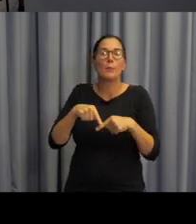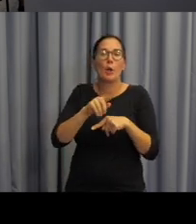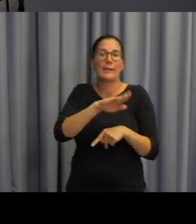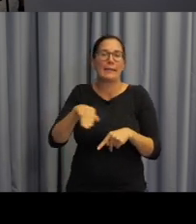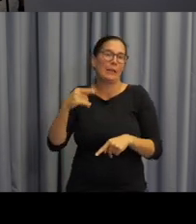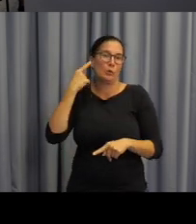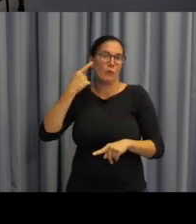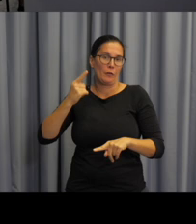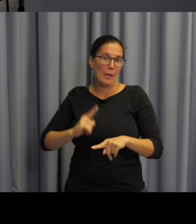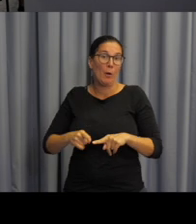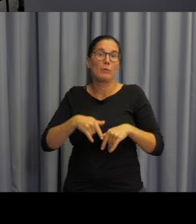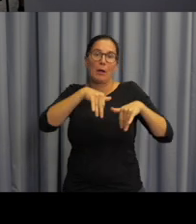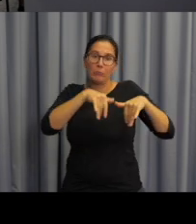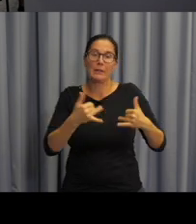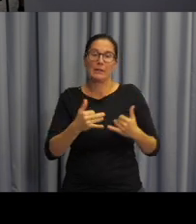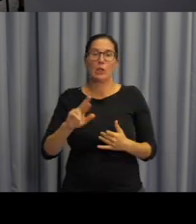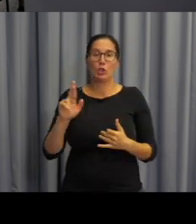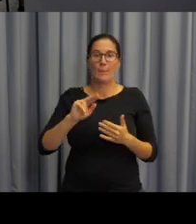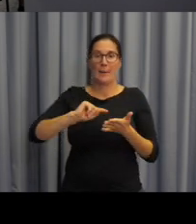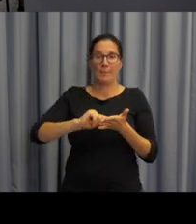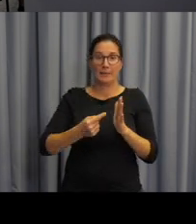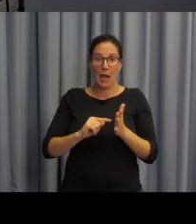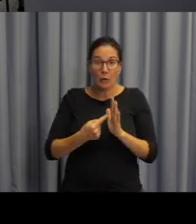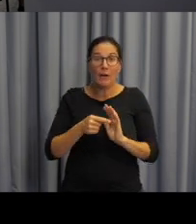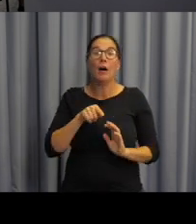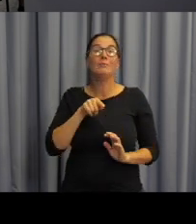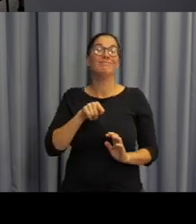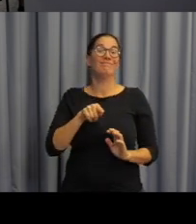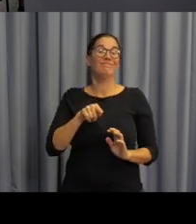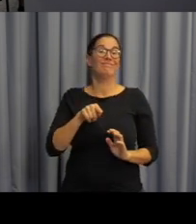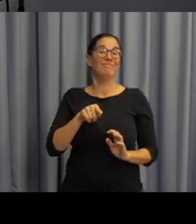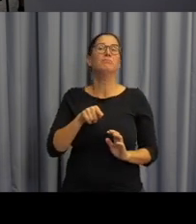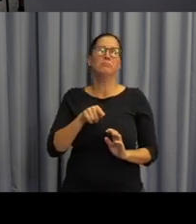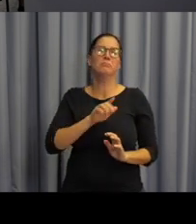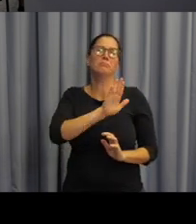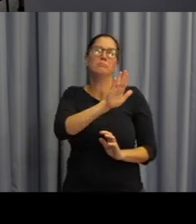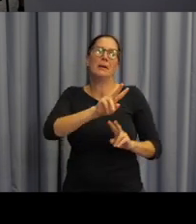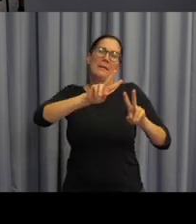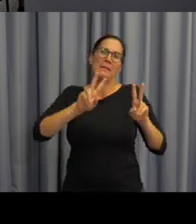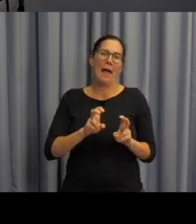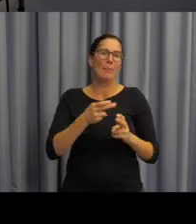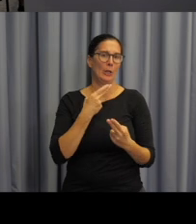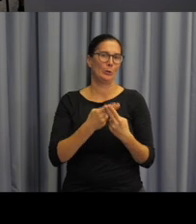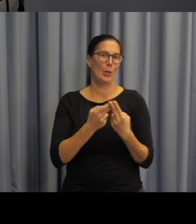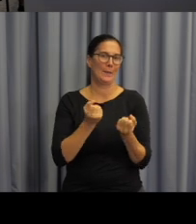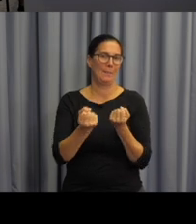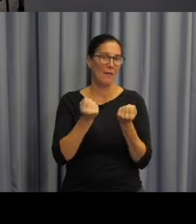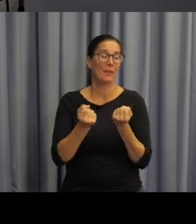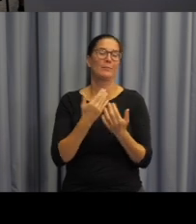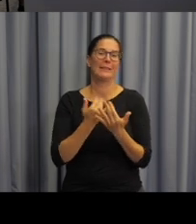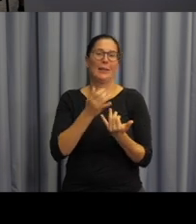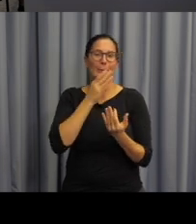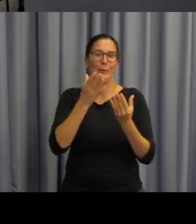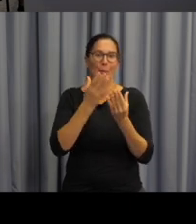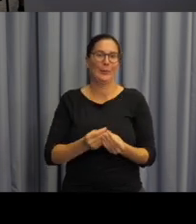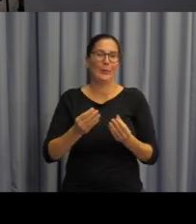sluchovým postižením. Máme mezi sebou Romanu Petráňovou, která toto téma v úkolu řešeném NPI garantovala a já jí poprosím